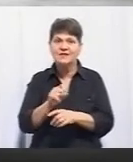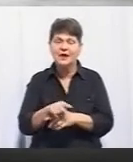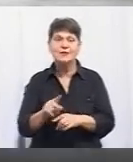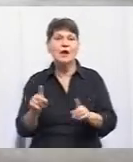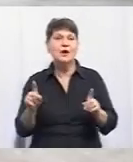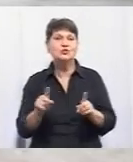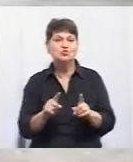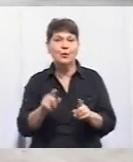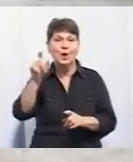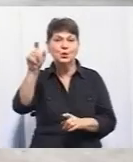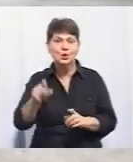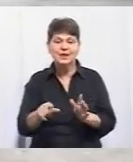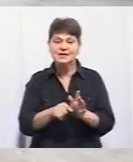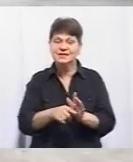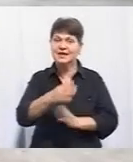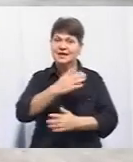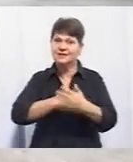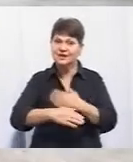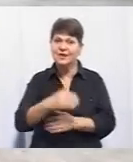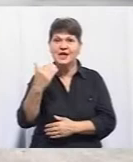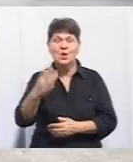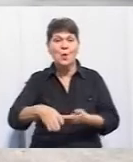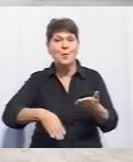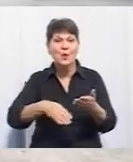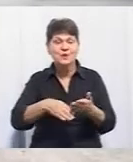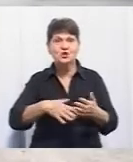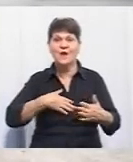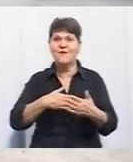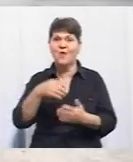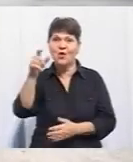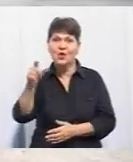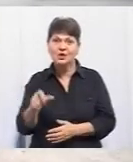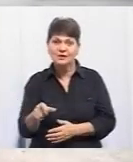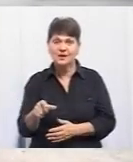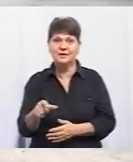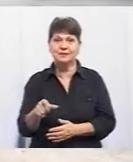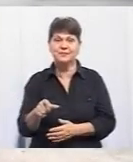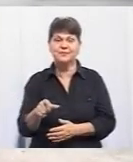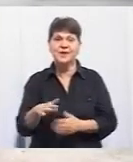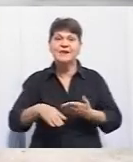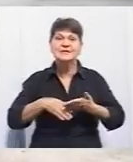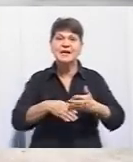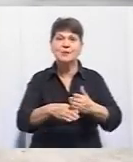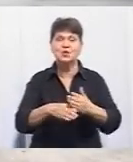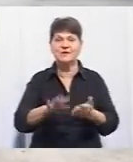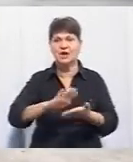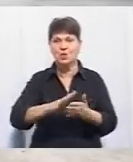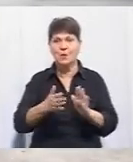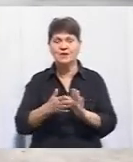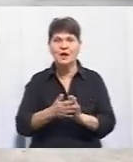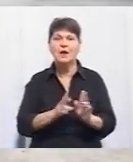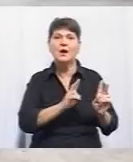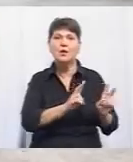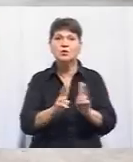і людина з інвалідністю, і її помічник, волонтер взаємодіяли, домовлялися, хто